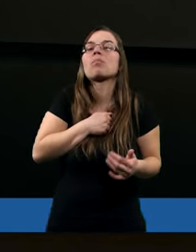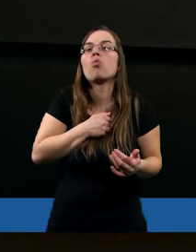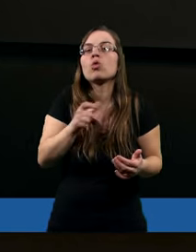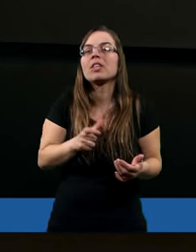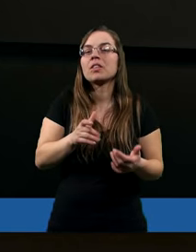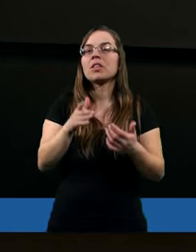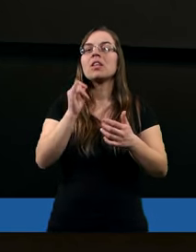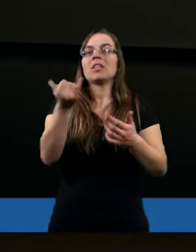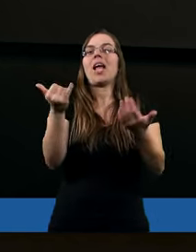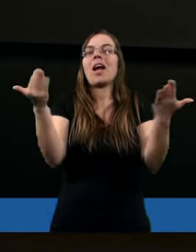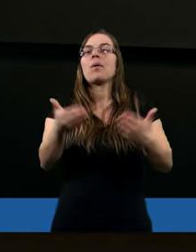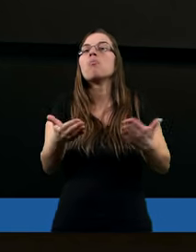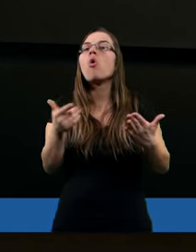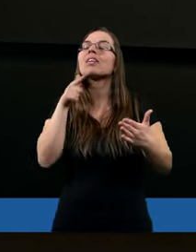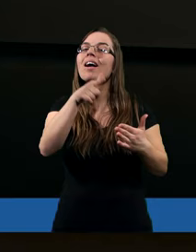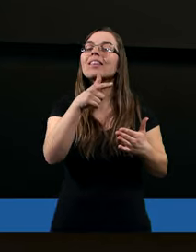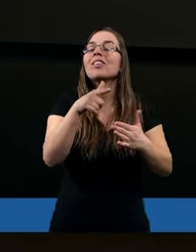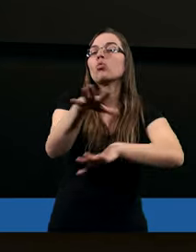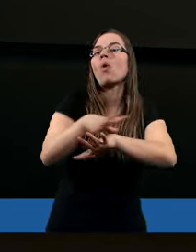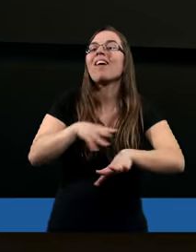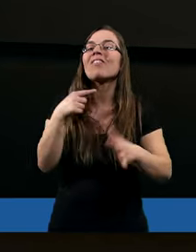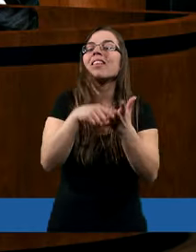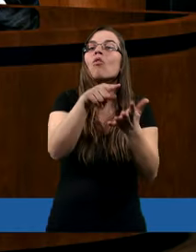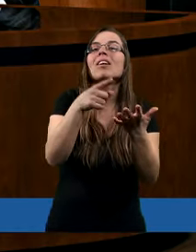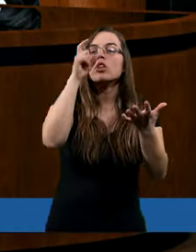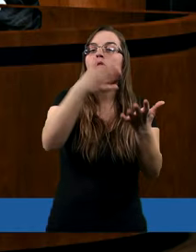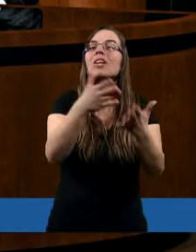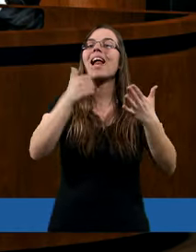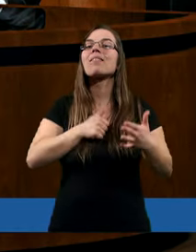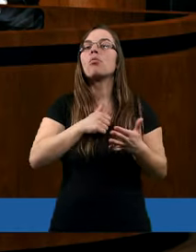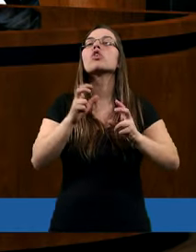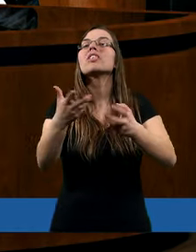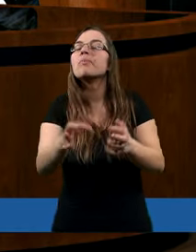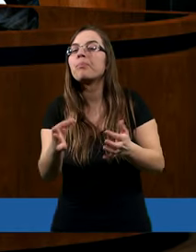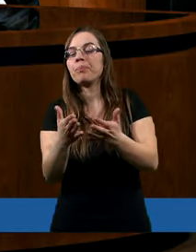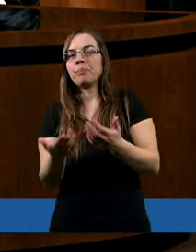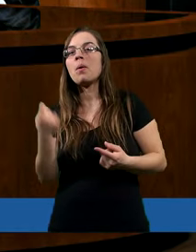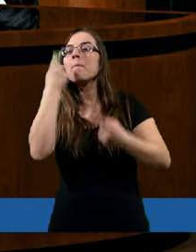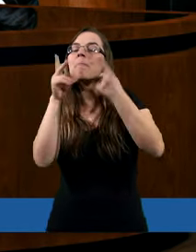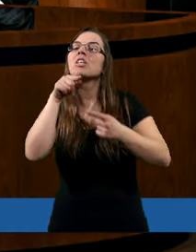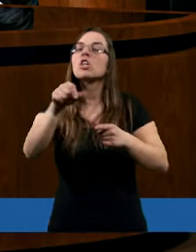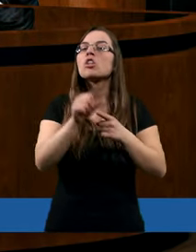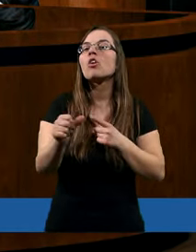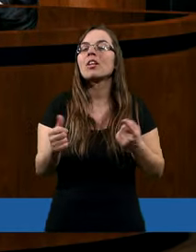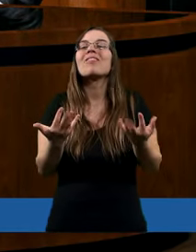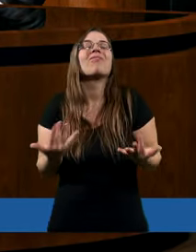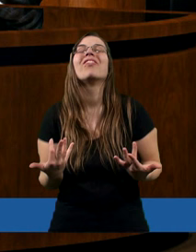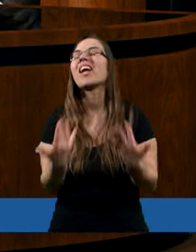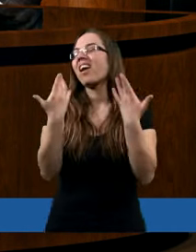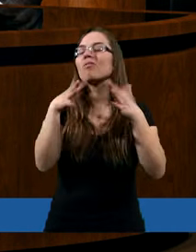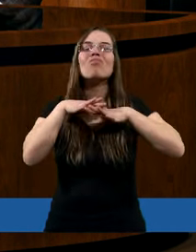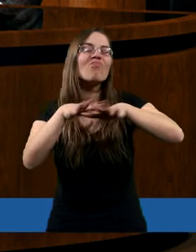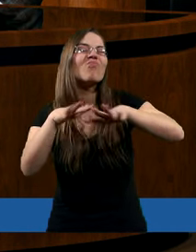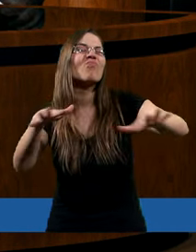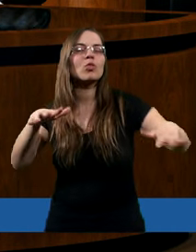Albo przez co możemy zasmucić Ducha Świętego? Ja myślę, że tutaj jest wiele możliwości.